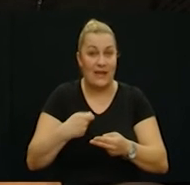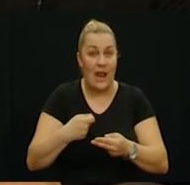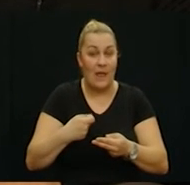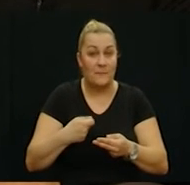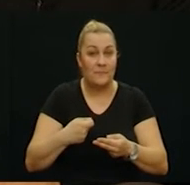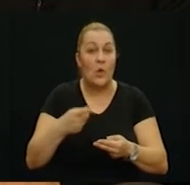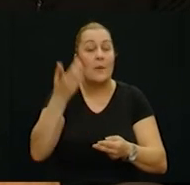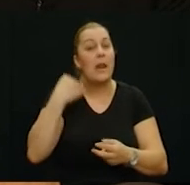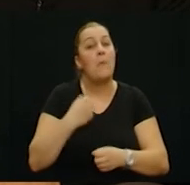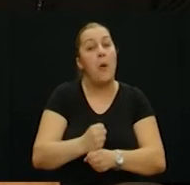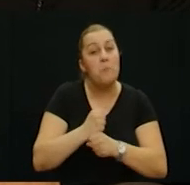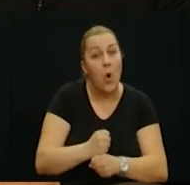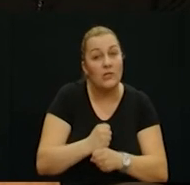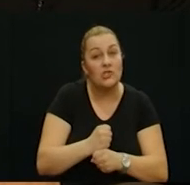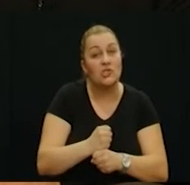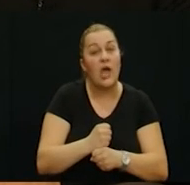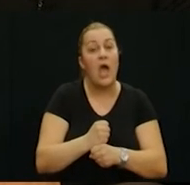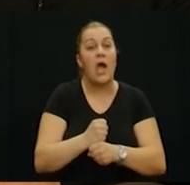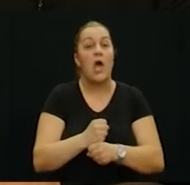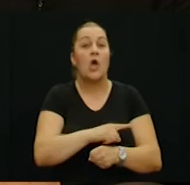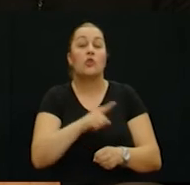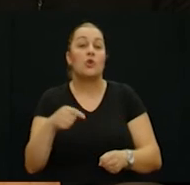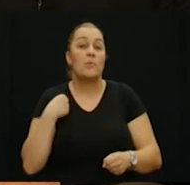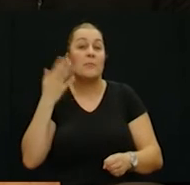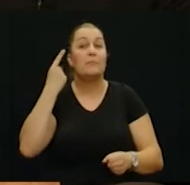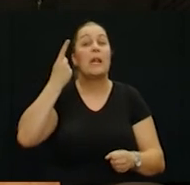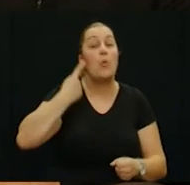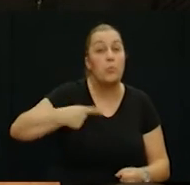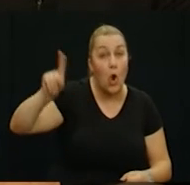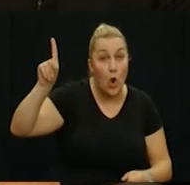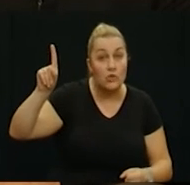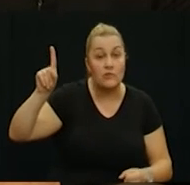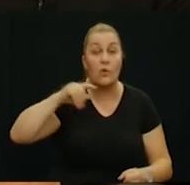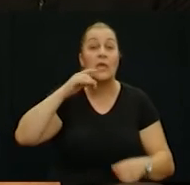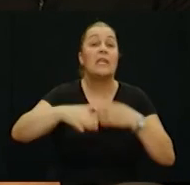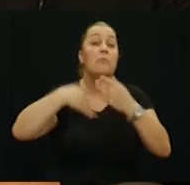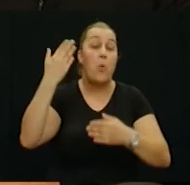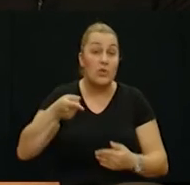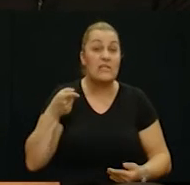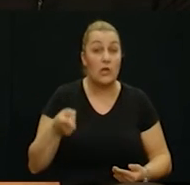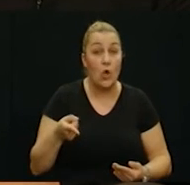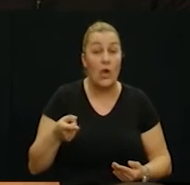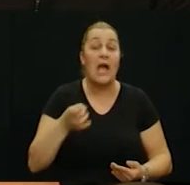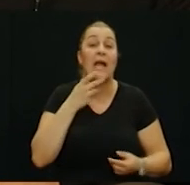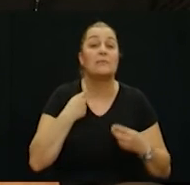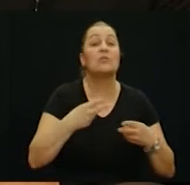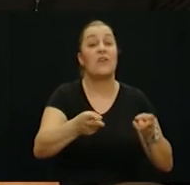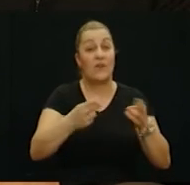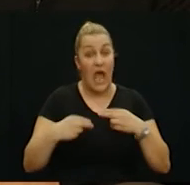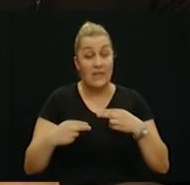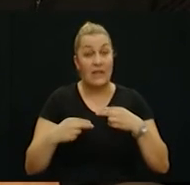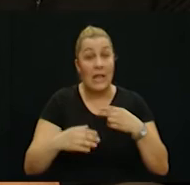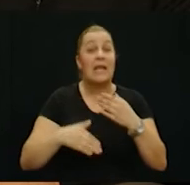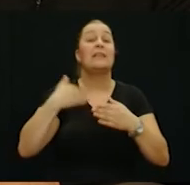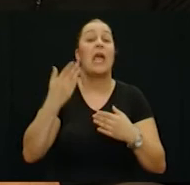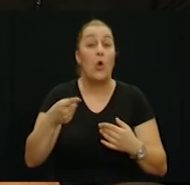bila mi je podrška i dok smo bili u progonstvu i poslije toga kad smo